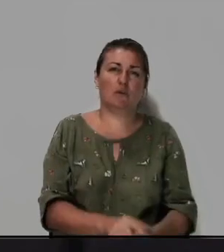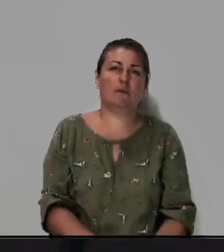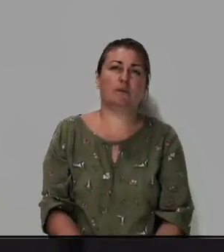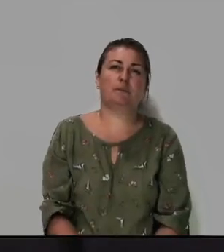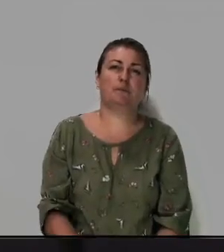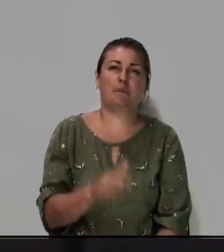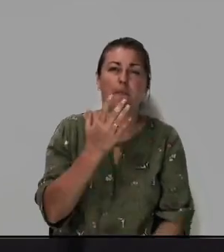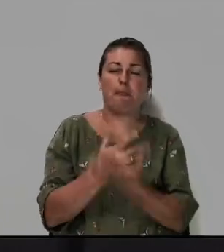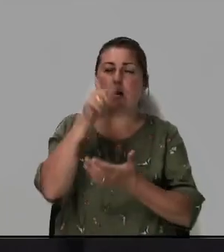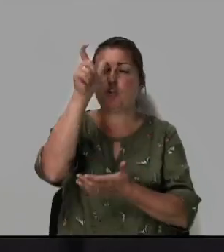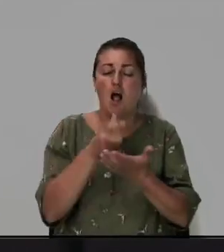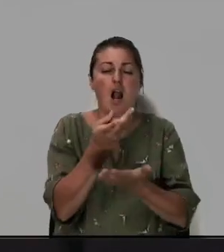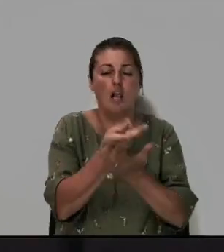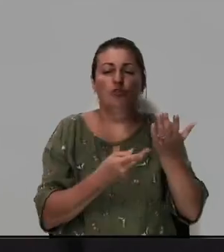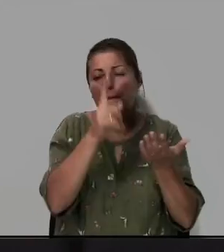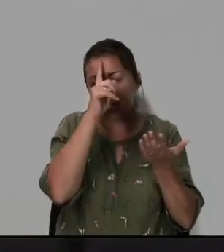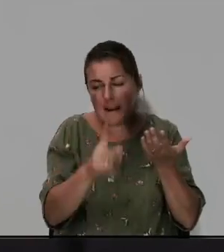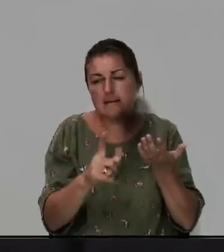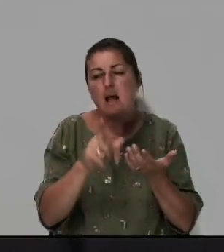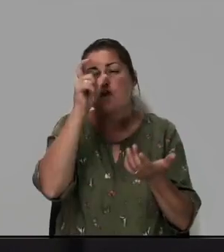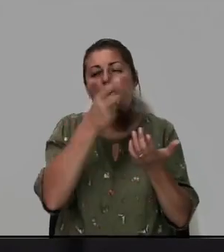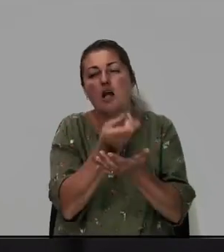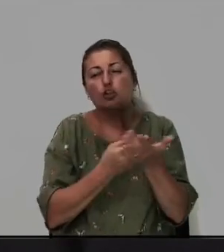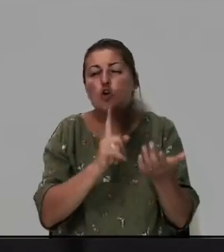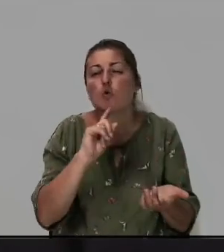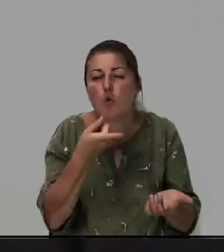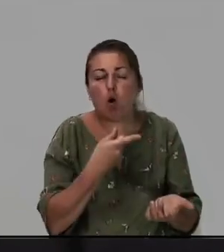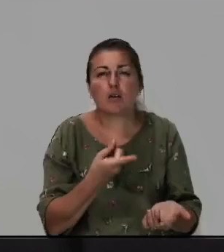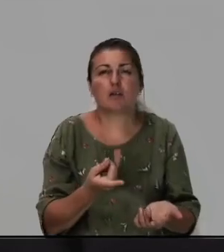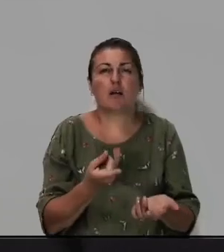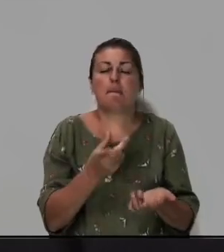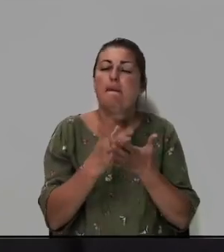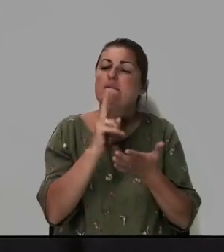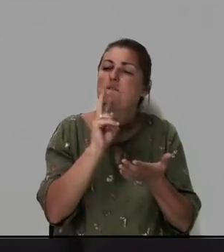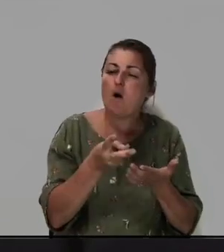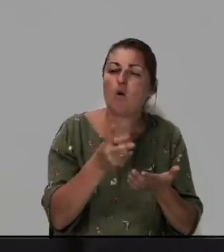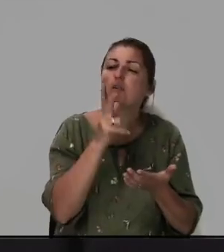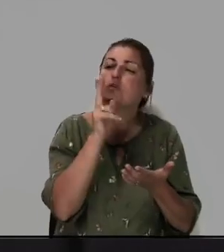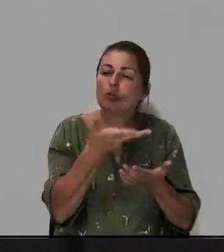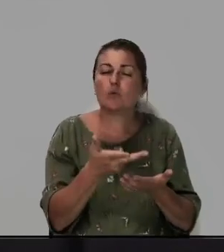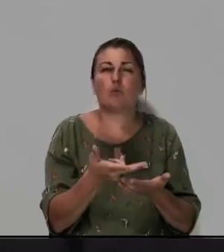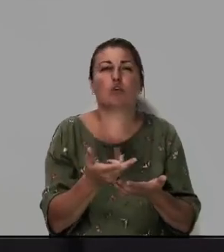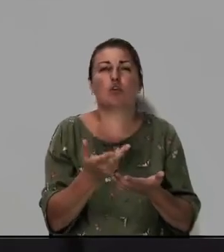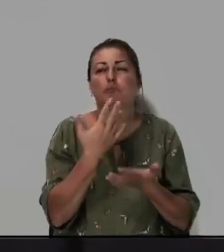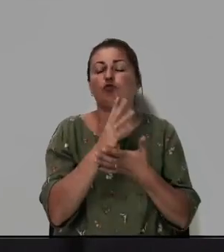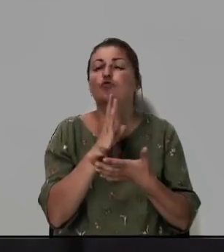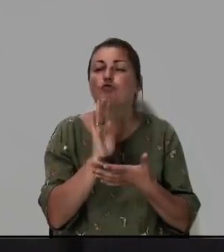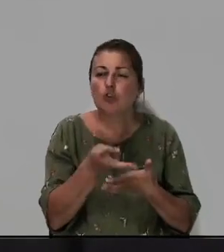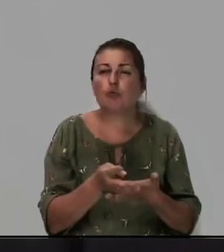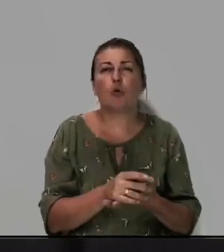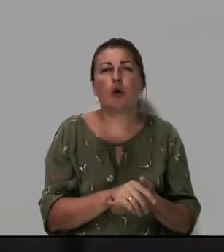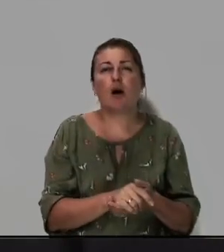человек лежит месяц человек лежит год два года три года четыре года